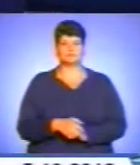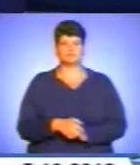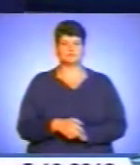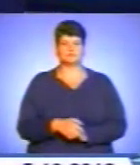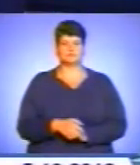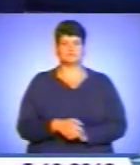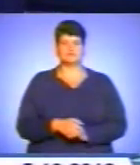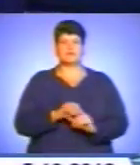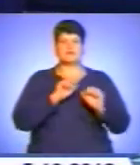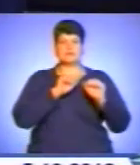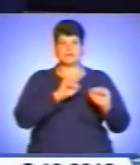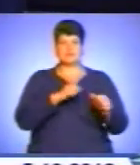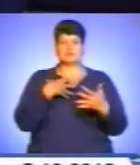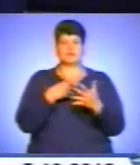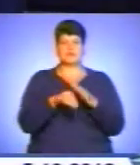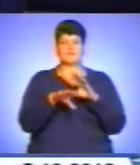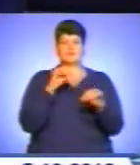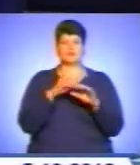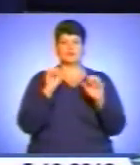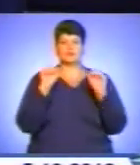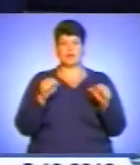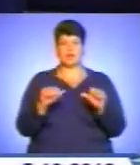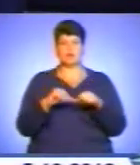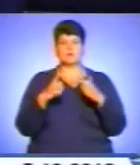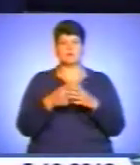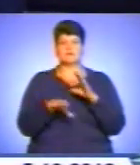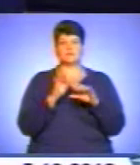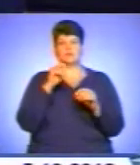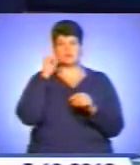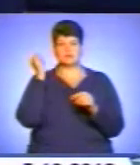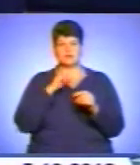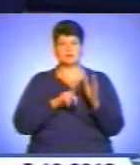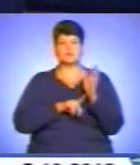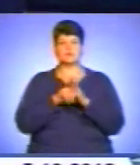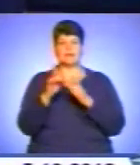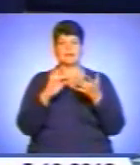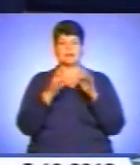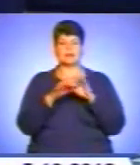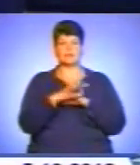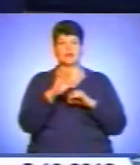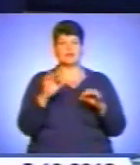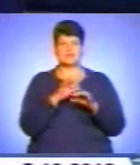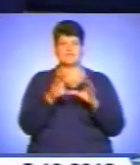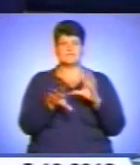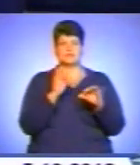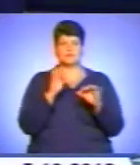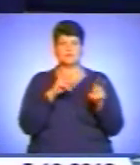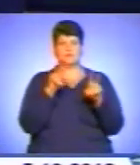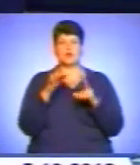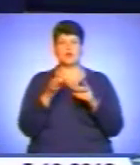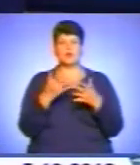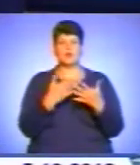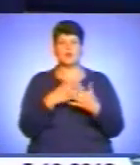Захисти свої виборчі права. Комітет виборців України розпочинає інтернет-проект із виборчого всеобучу громадян.